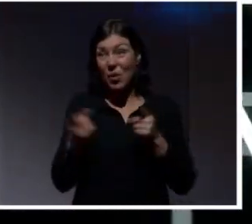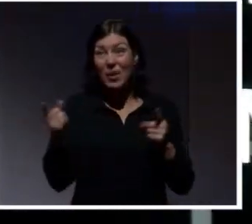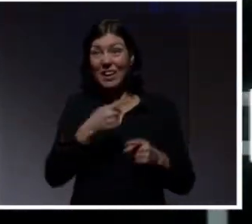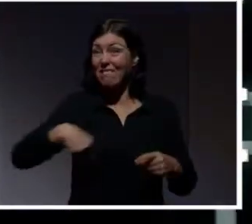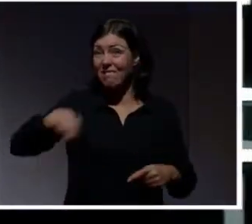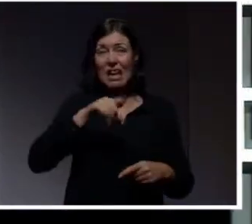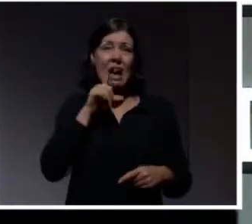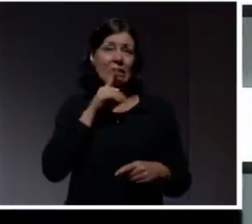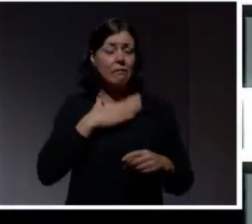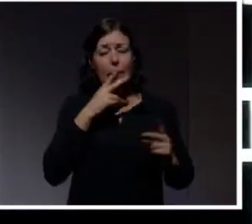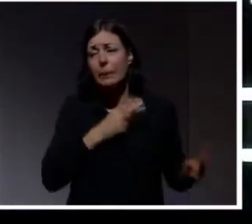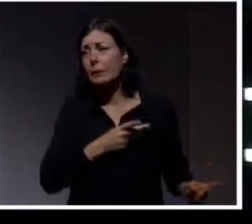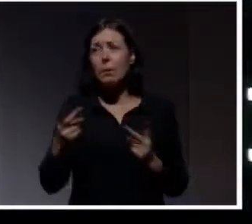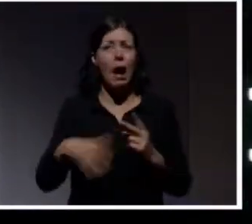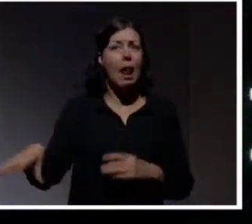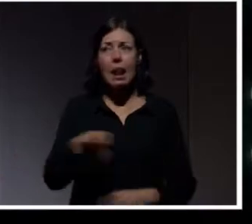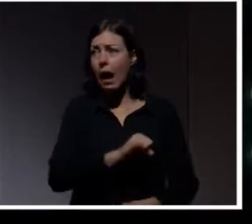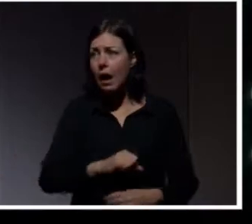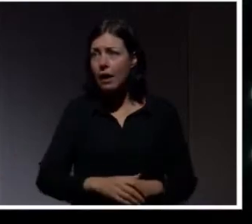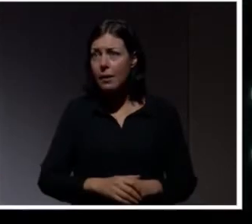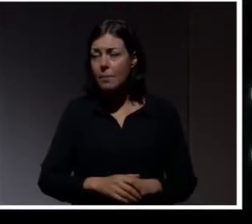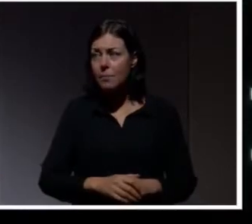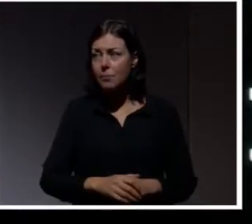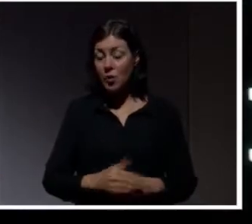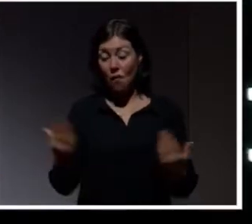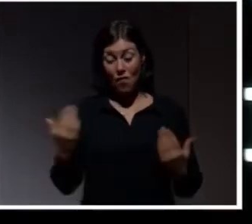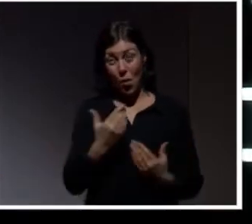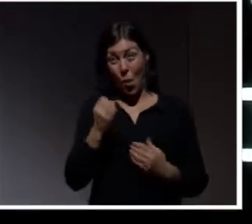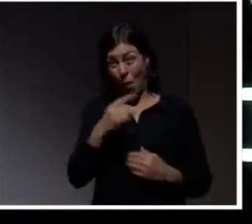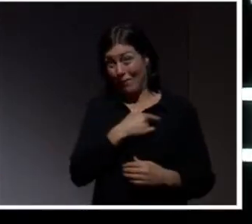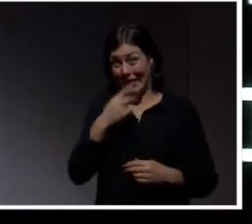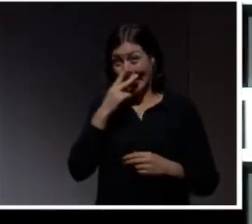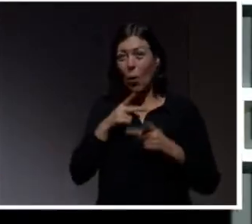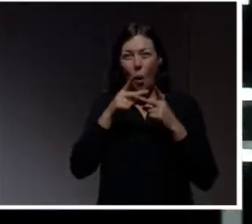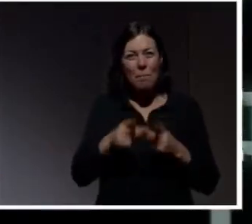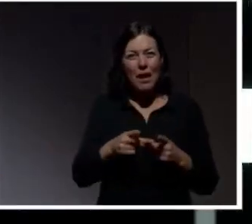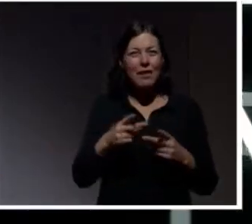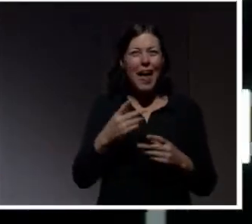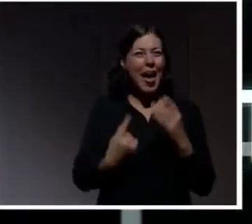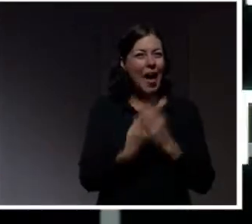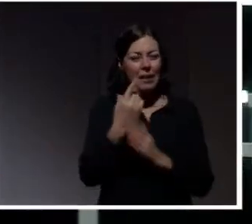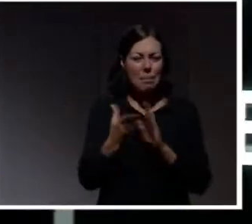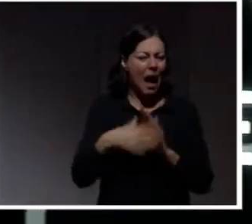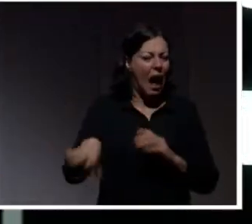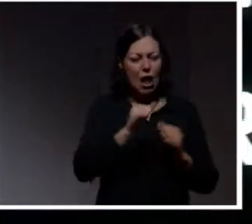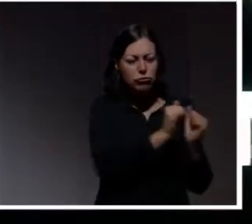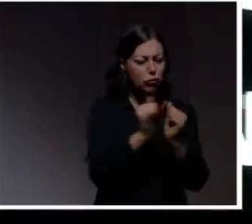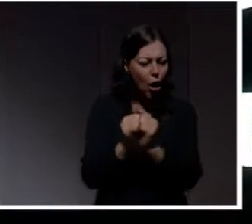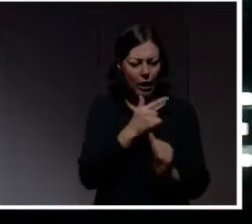vara som alla andra. Och om vi tittar på det som också håller på att hända nu med alla prylar som vi kopplar upp.